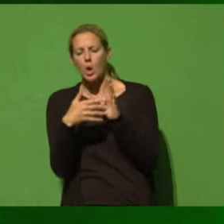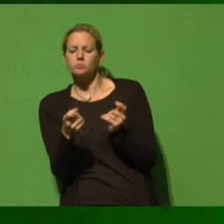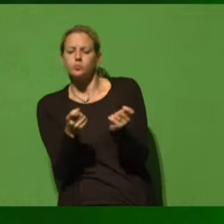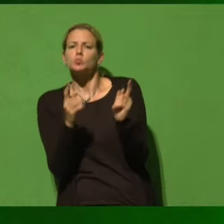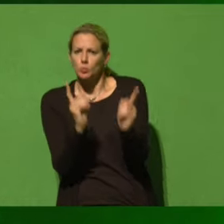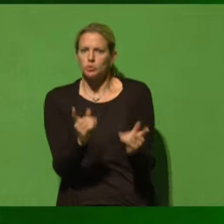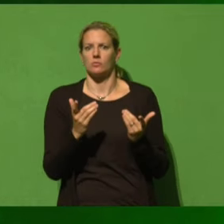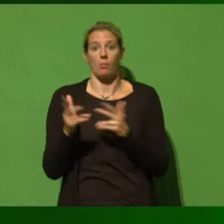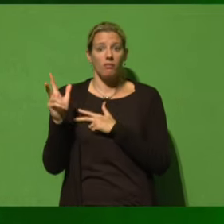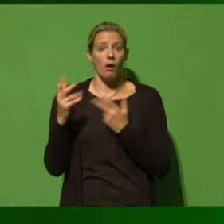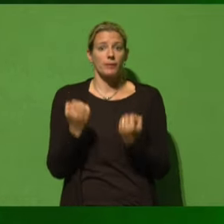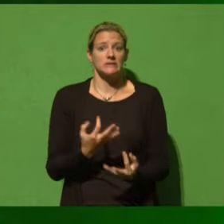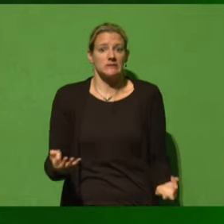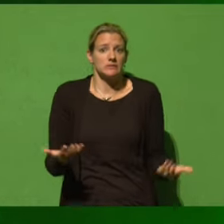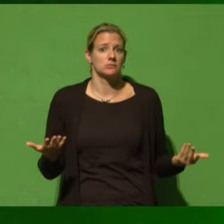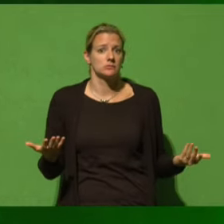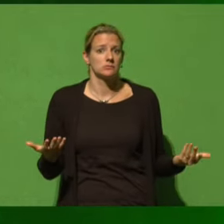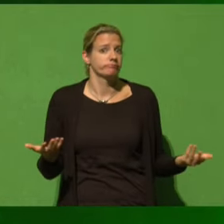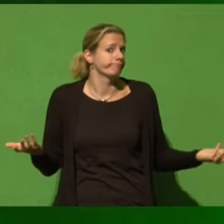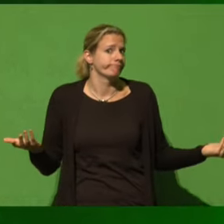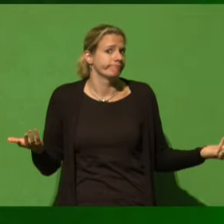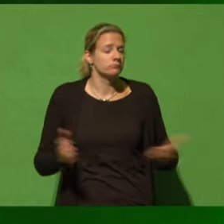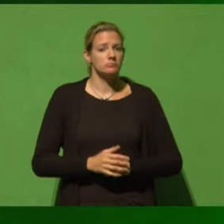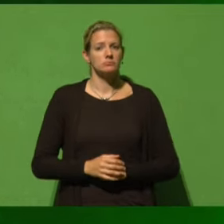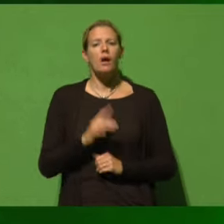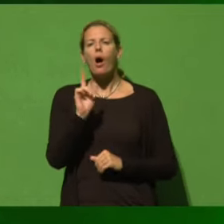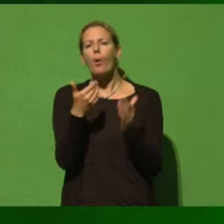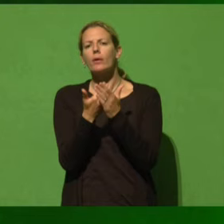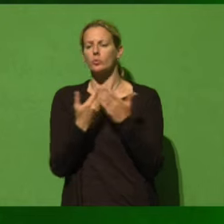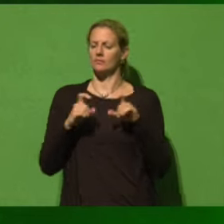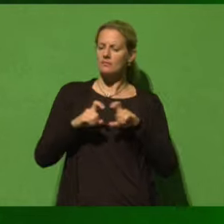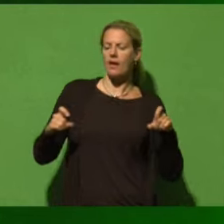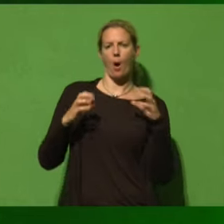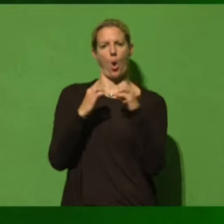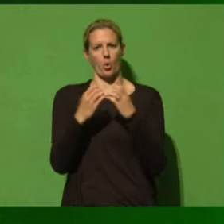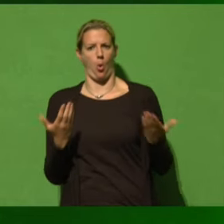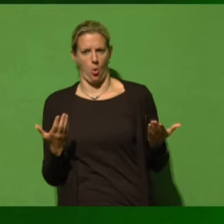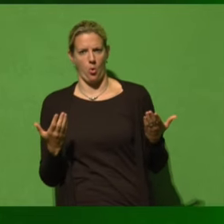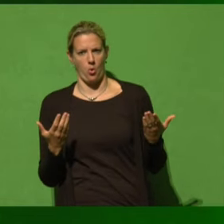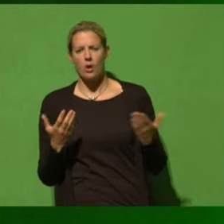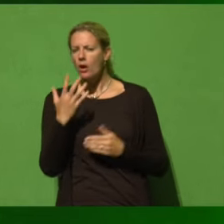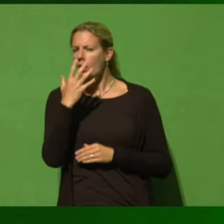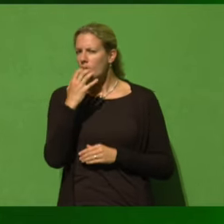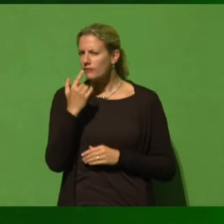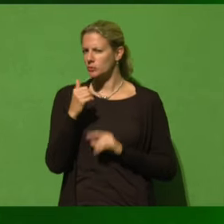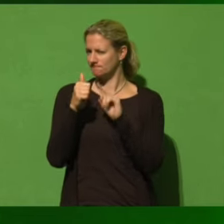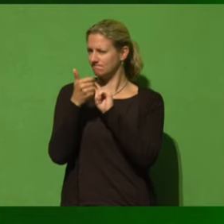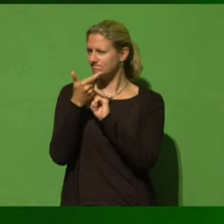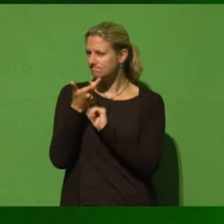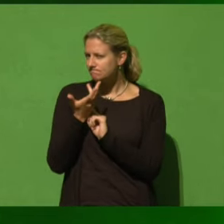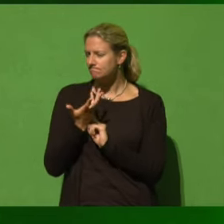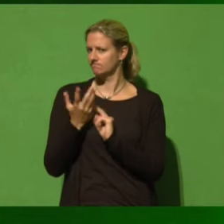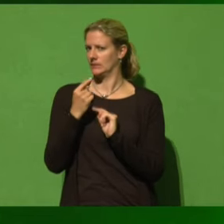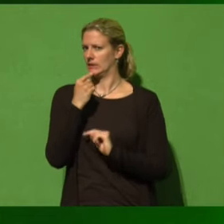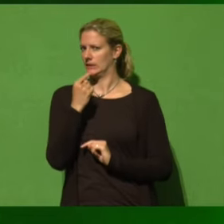aber passiert ist es in Wirklichkeit nicht. Und lasst mich, auch wenn wir in der Ökodebatte sind, ein paar Punkte noch erwähnen, wo sich besonders